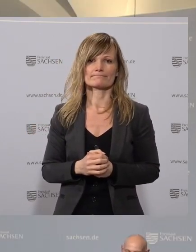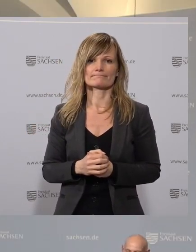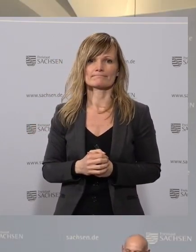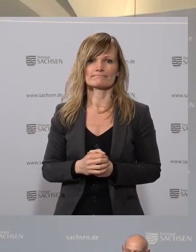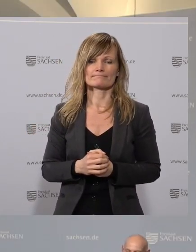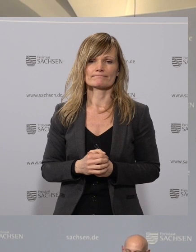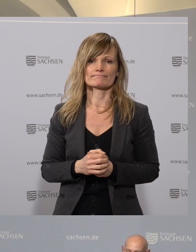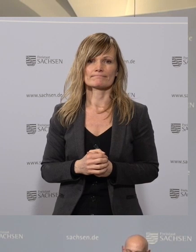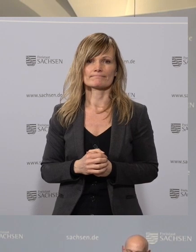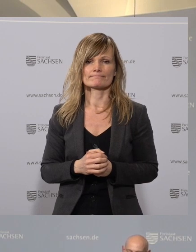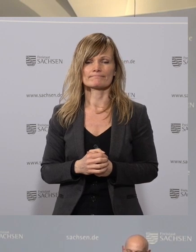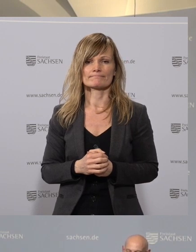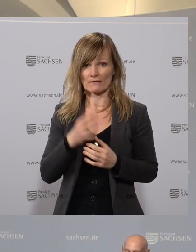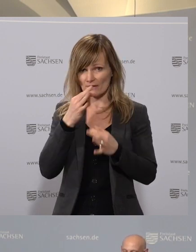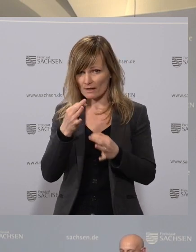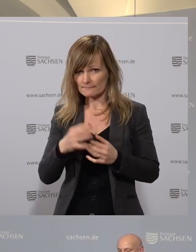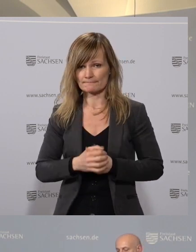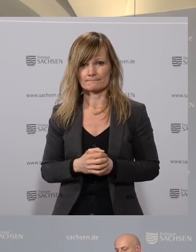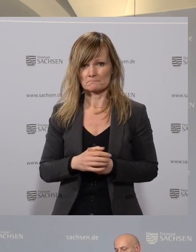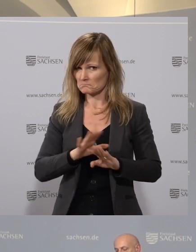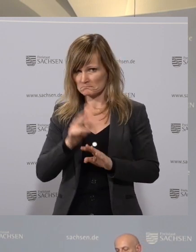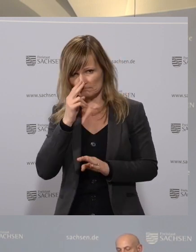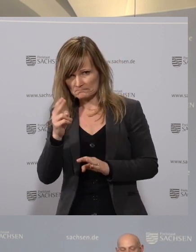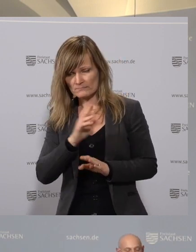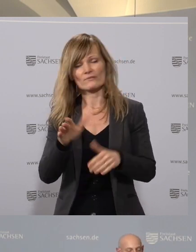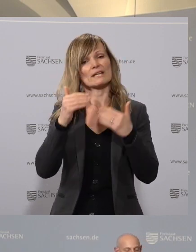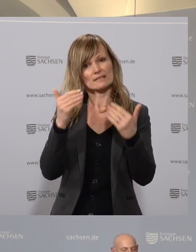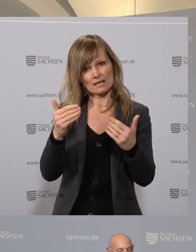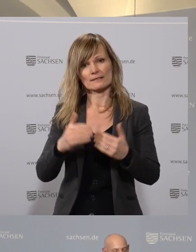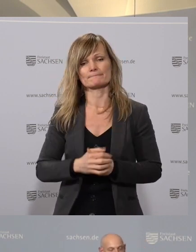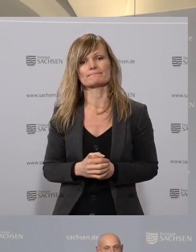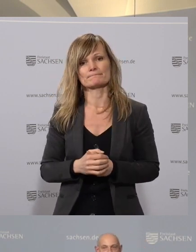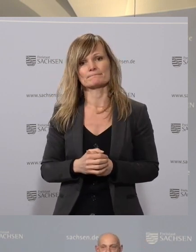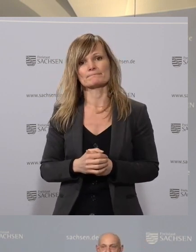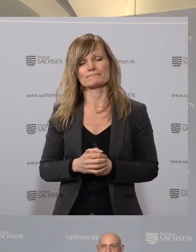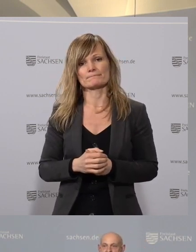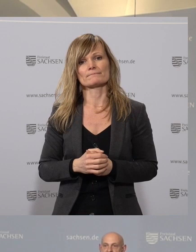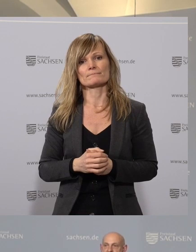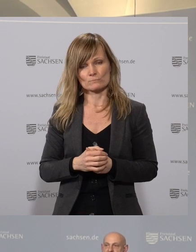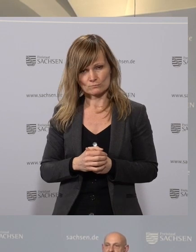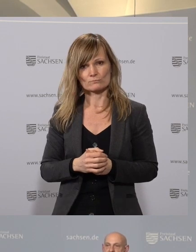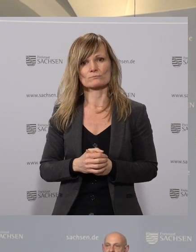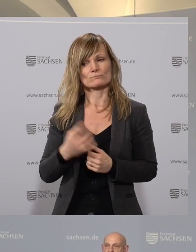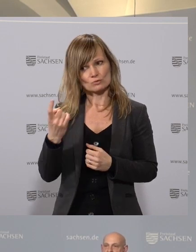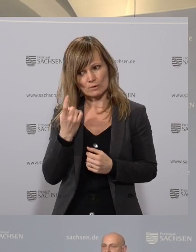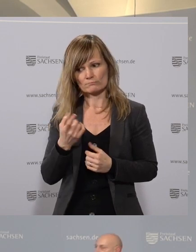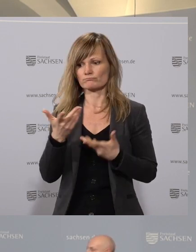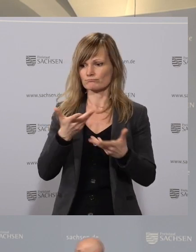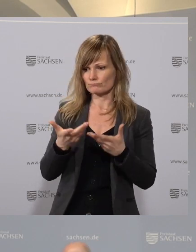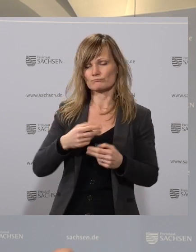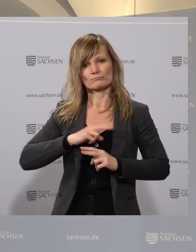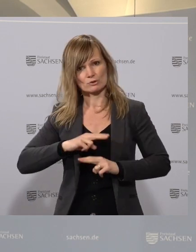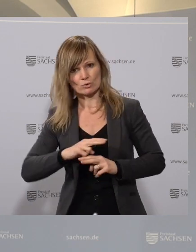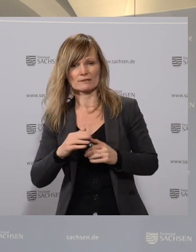Gibt es dazu Fragen? Kann ich nicht erkennen. Dann danke ich Ihnen für das Kommen und die